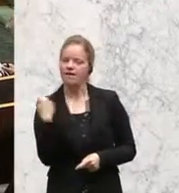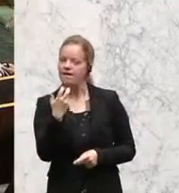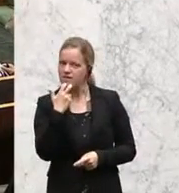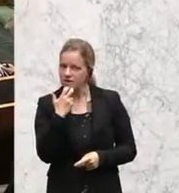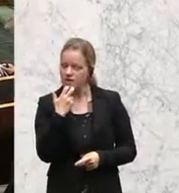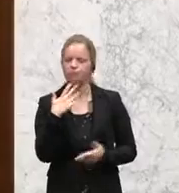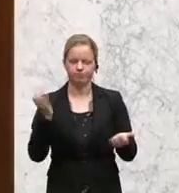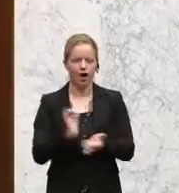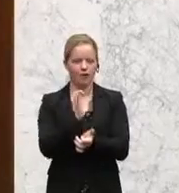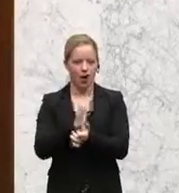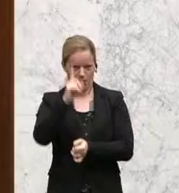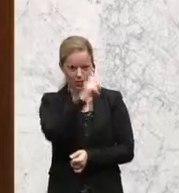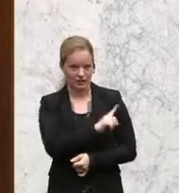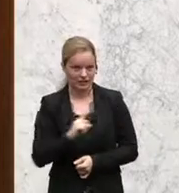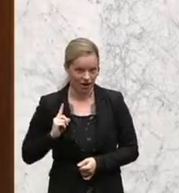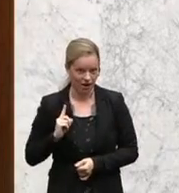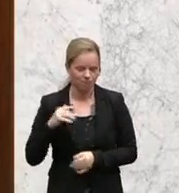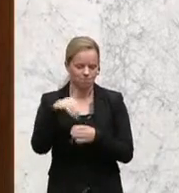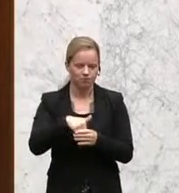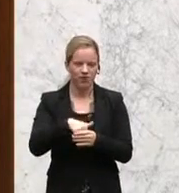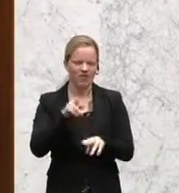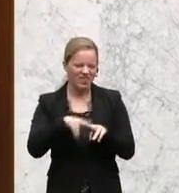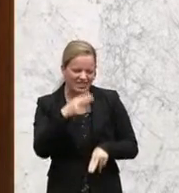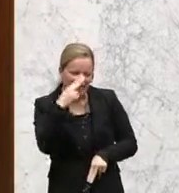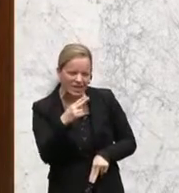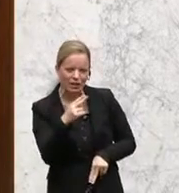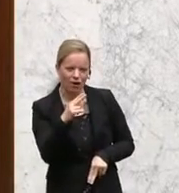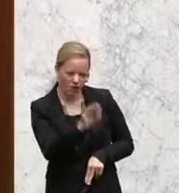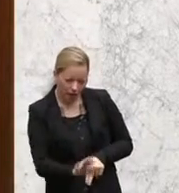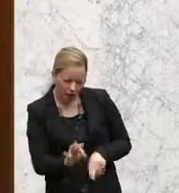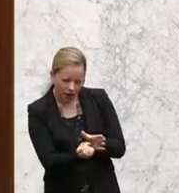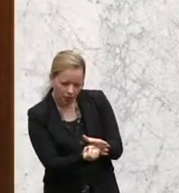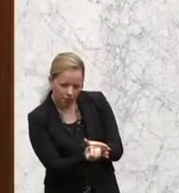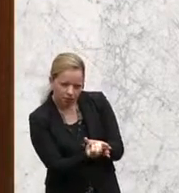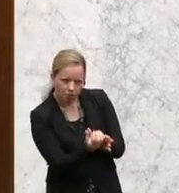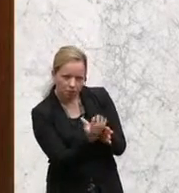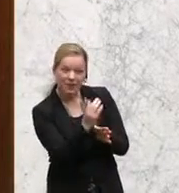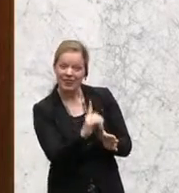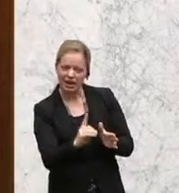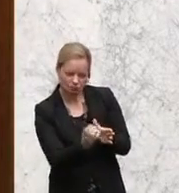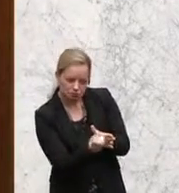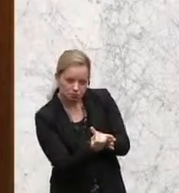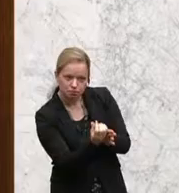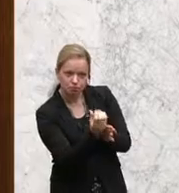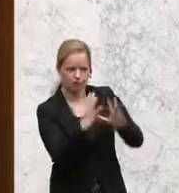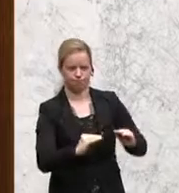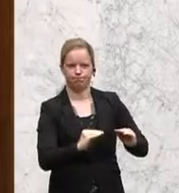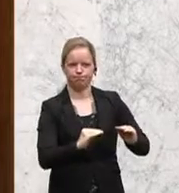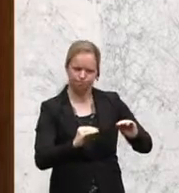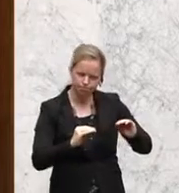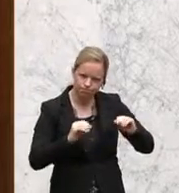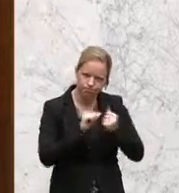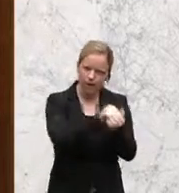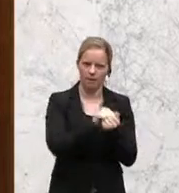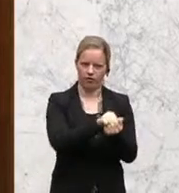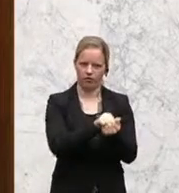Polizei, Delikte schon im Keim erkennen und sie verhindern. Denn jedes Delikt, das wir verhindern können, ist